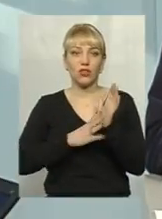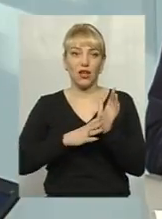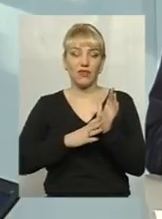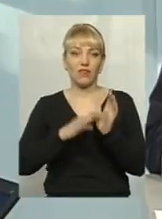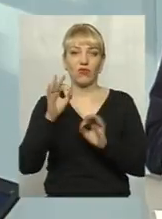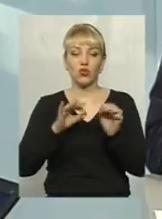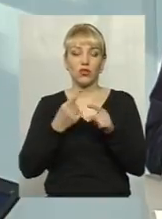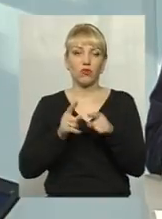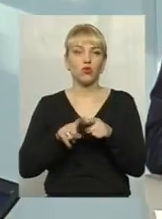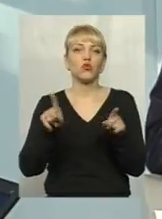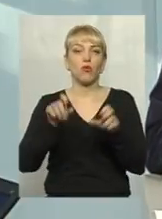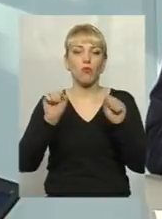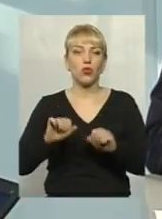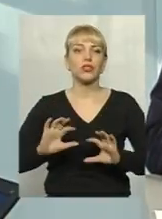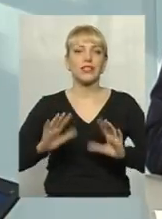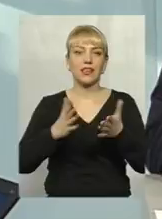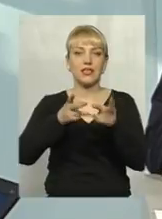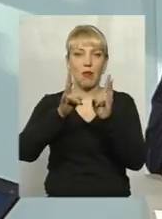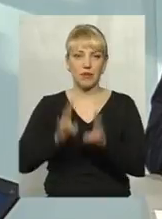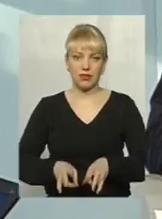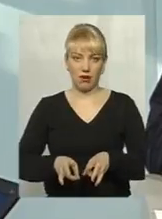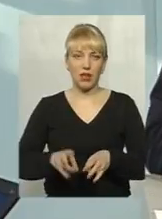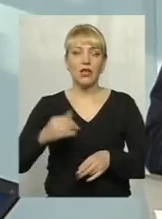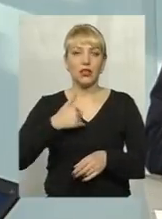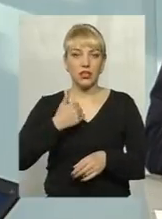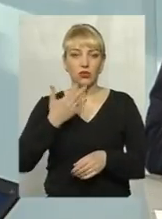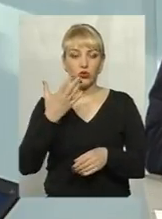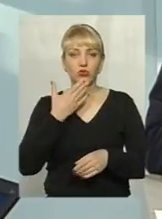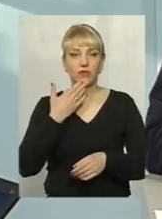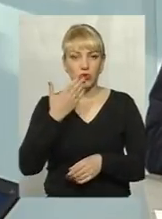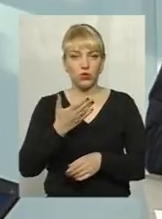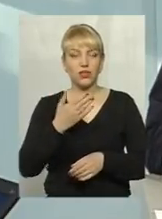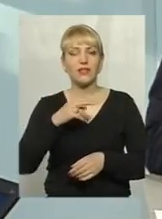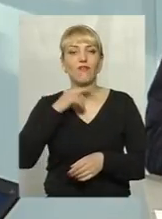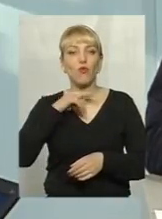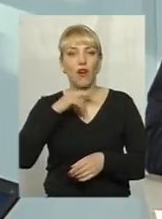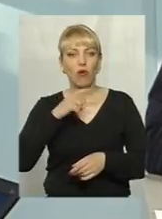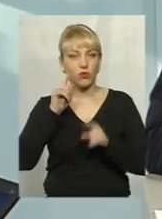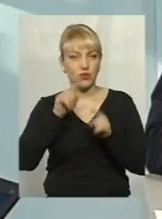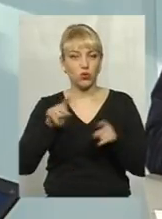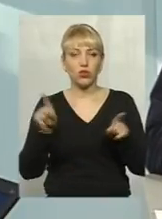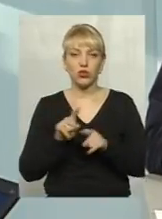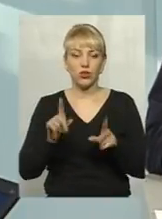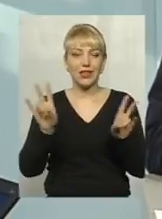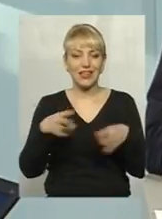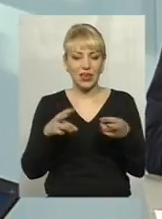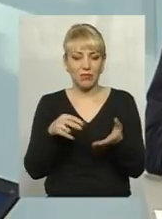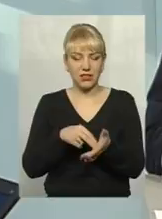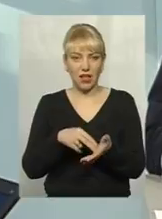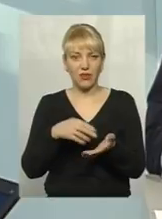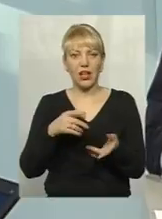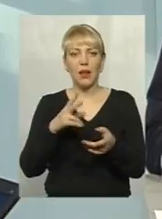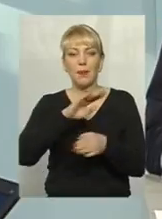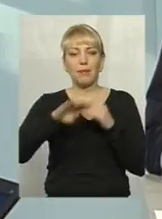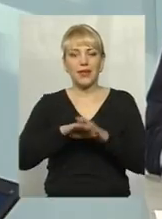біда. То це, я хочу звернути увагу наших глядачів на те, що не треба ставити під загрозу ні своє життя,